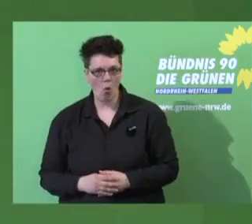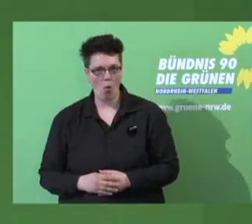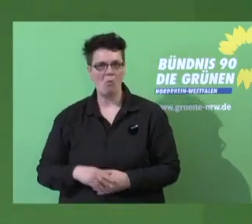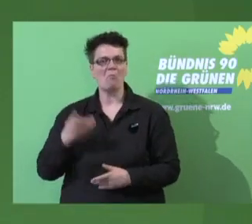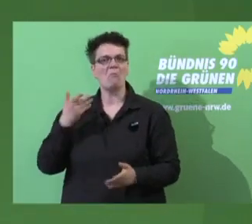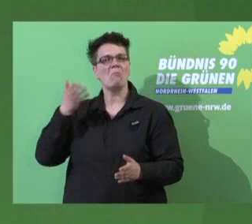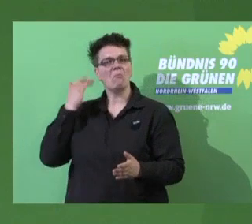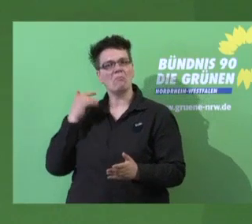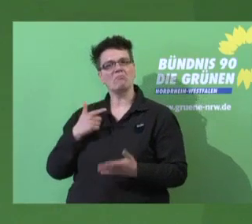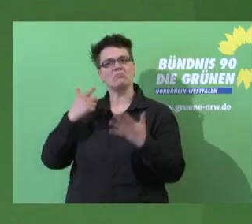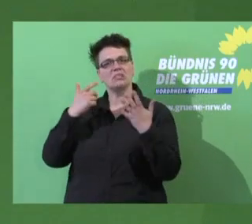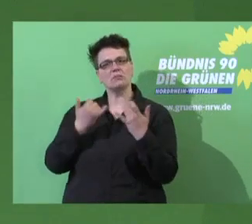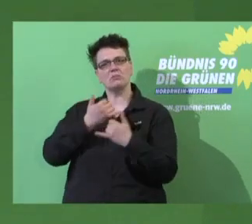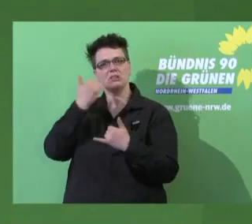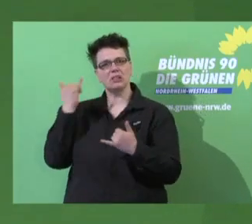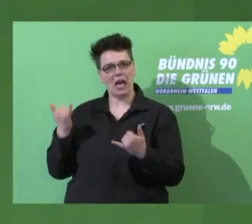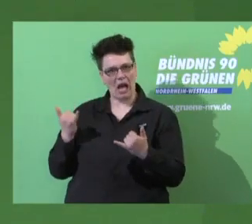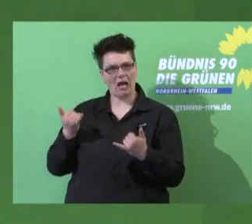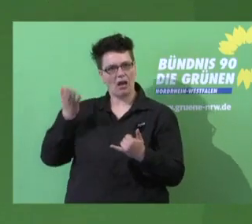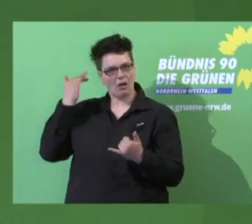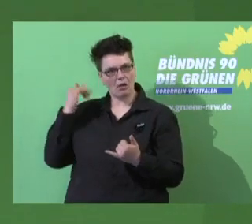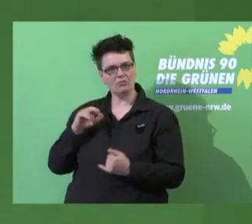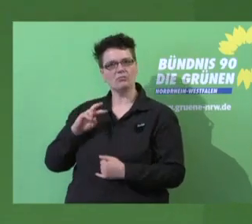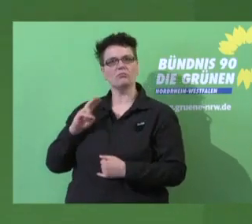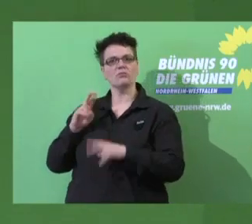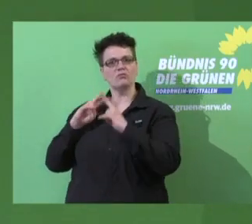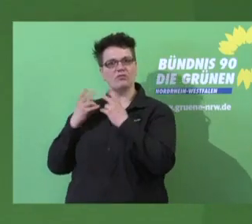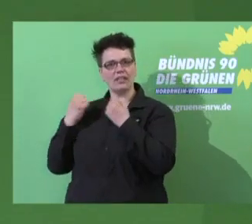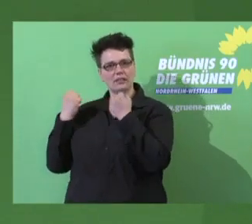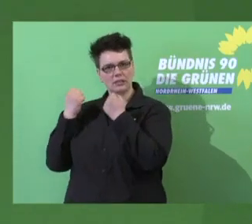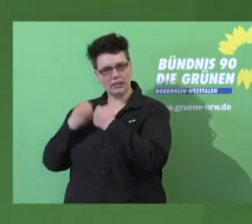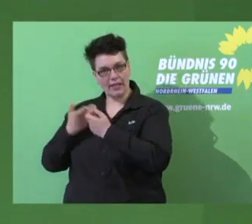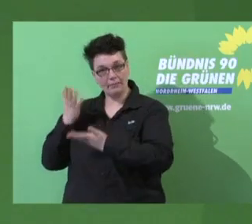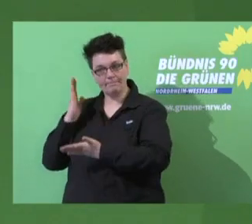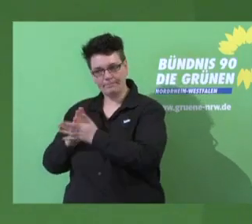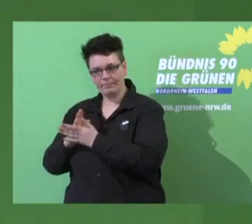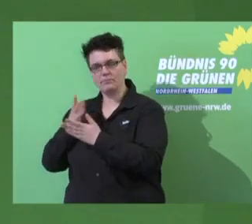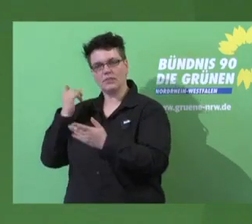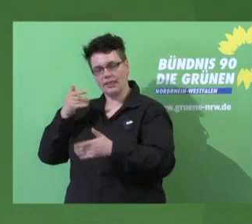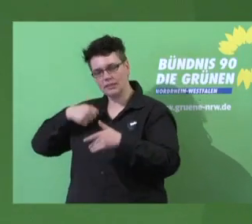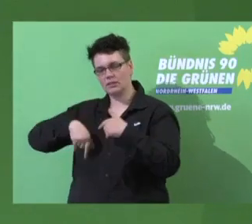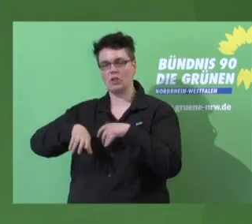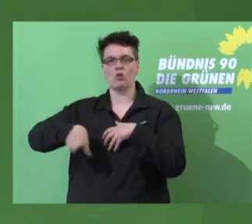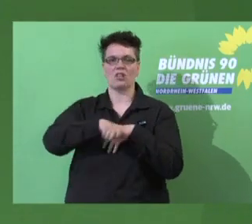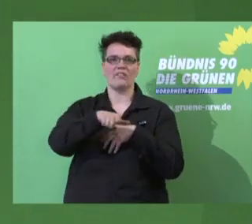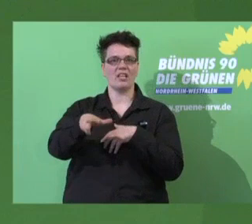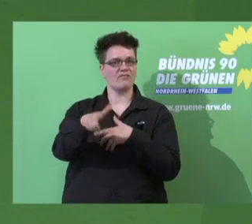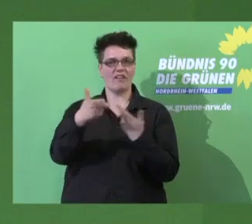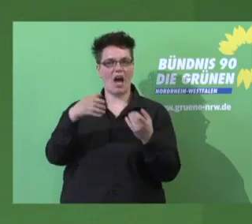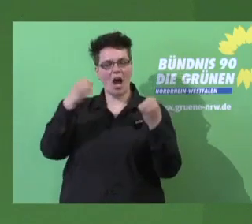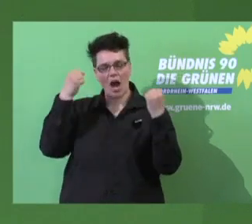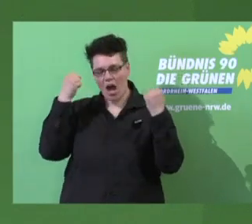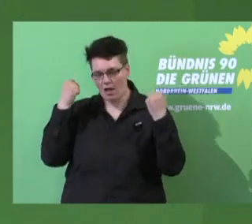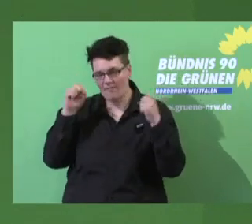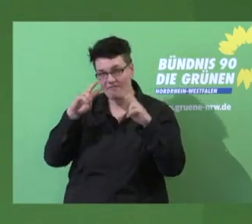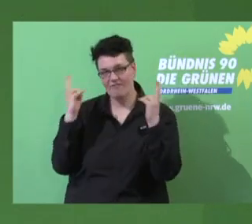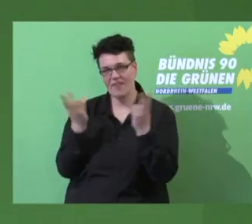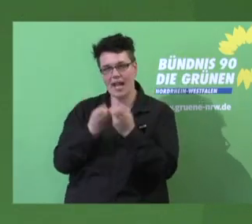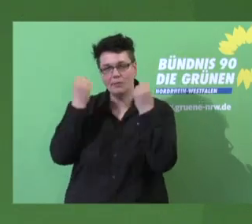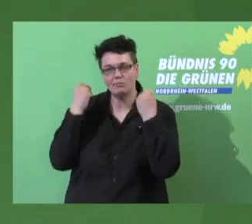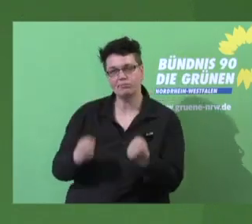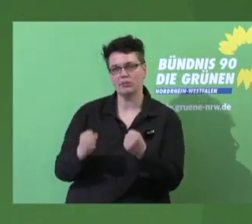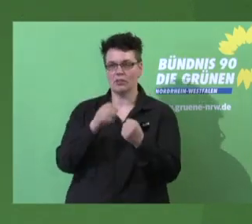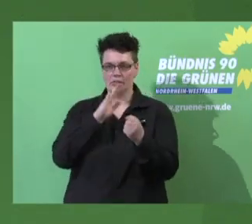dichteste Straßennetz der Welt. Braucht Nordrhein-Westfalen tatsächlich noch weitere Straßen? Wann habt ihr eigentlich euer